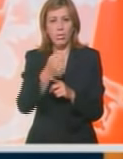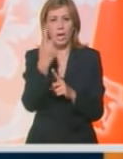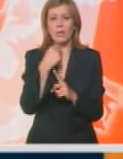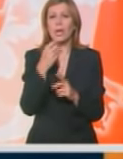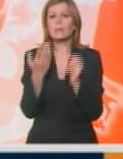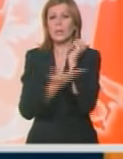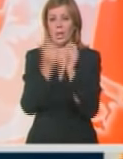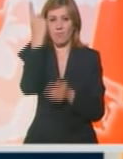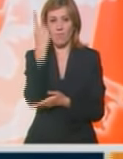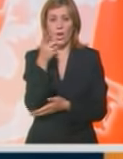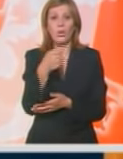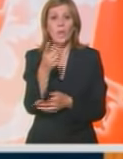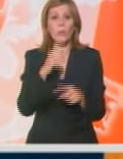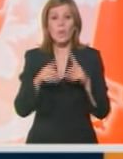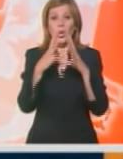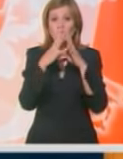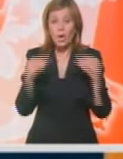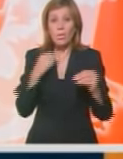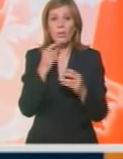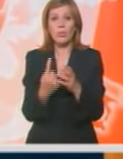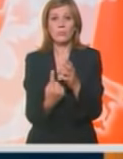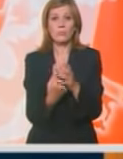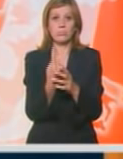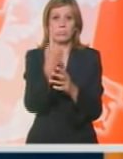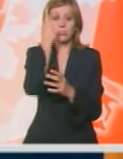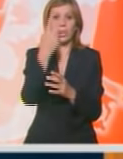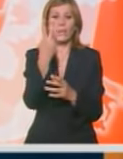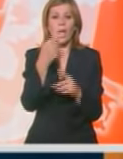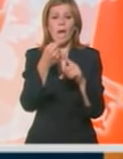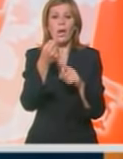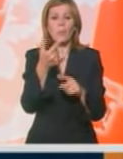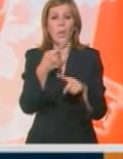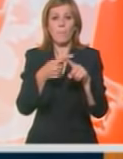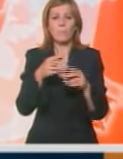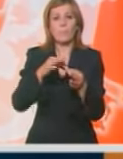štab, koji je od tada zbog topljenja izranio iz leda za dva i po metri.